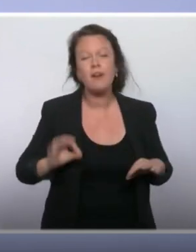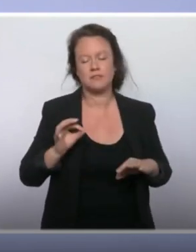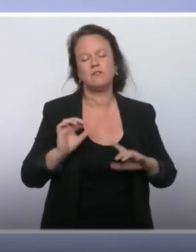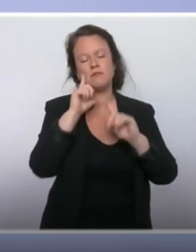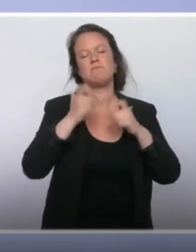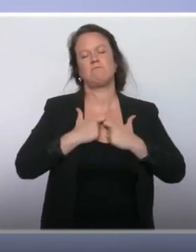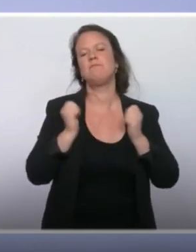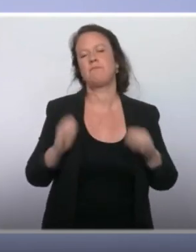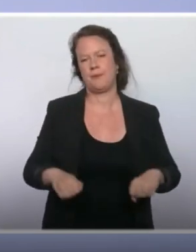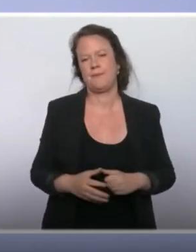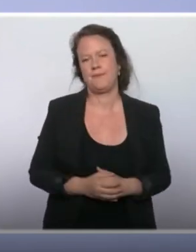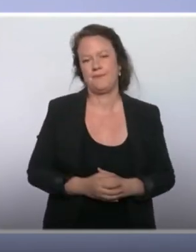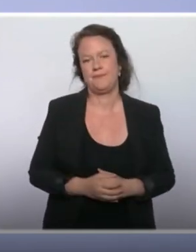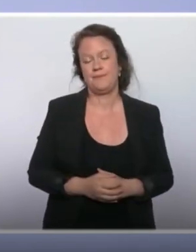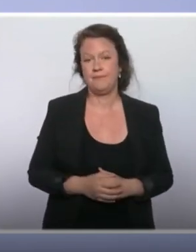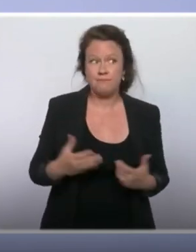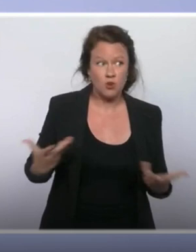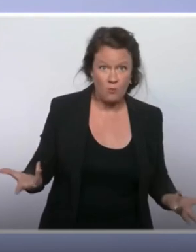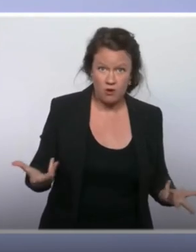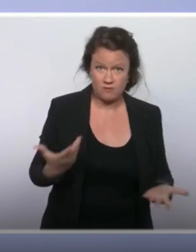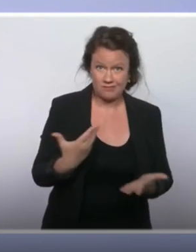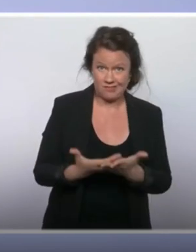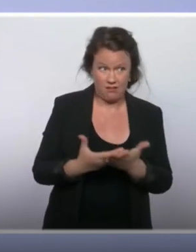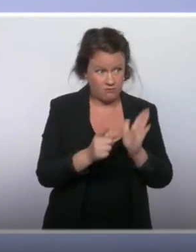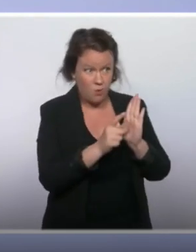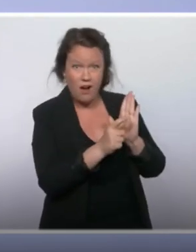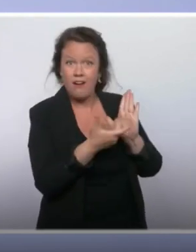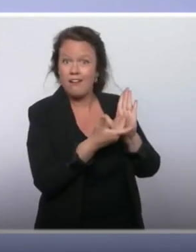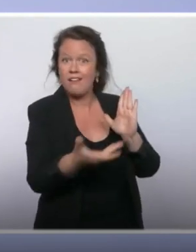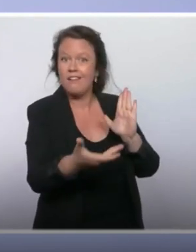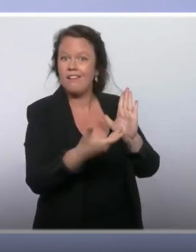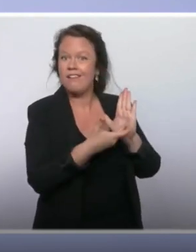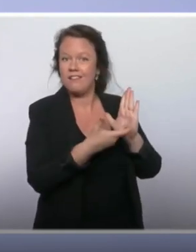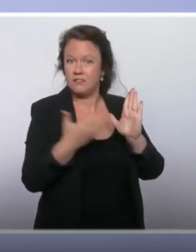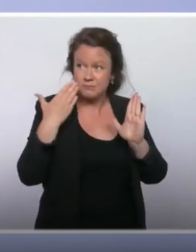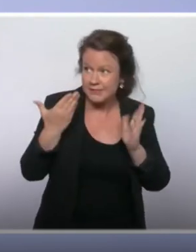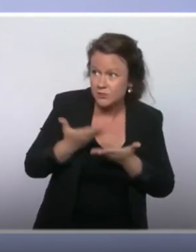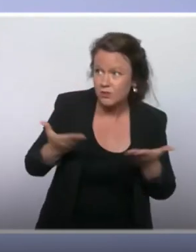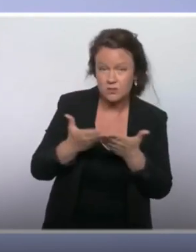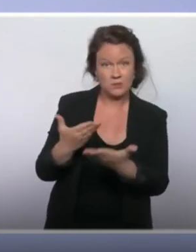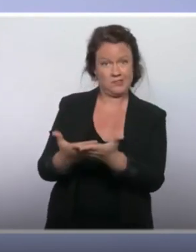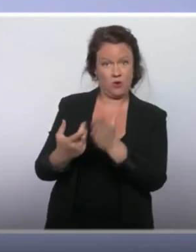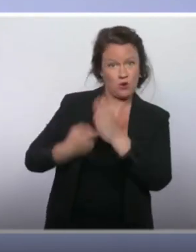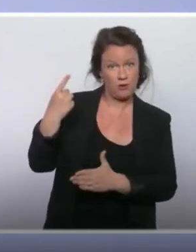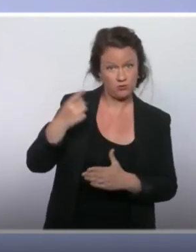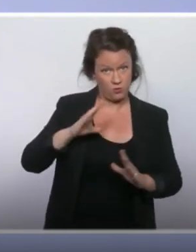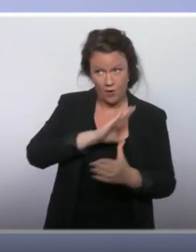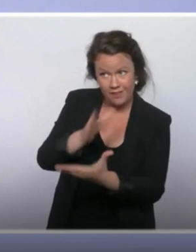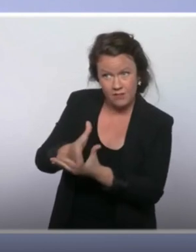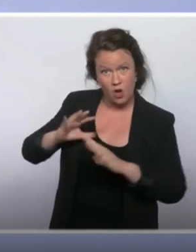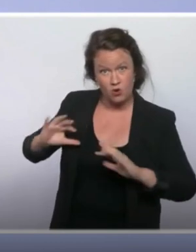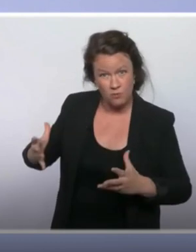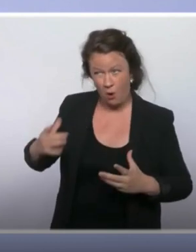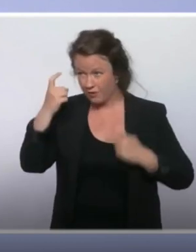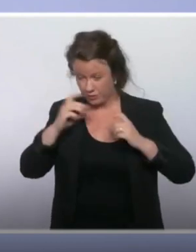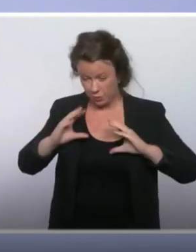Et faut-il des outils dans la loi pour permettre dans de telles situations d'intervenir à nouveau ? Y a-t-il besoin de précision ? Eh bien, c'est ce